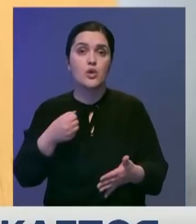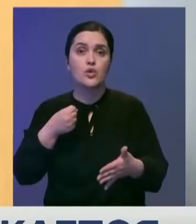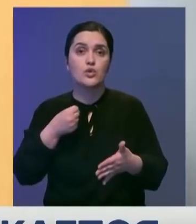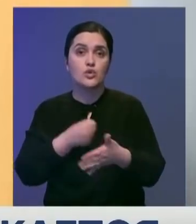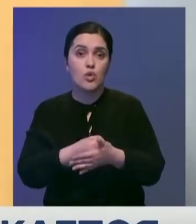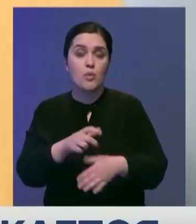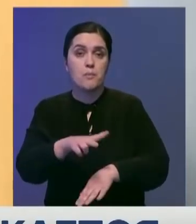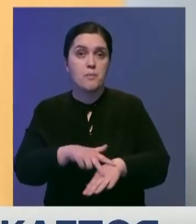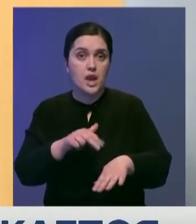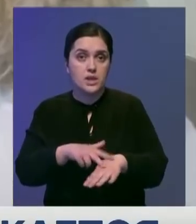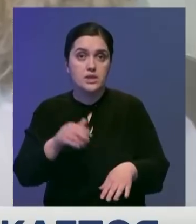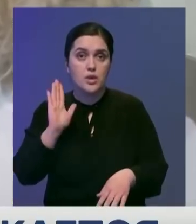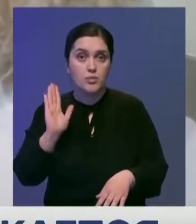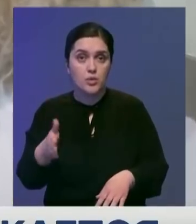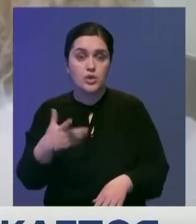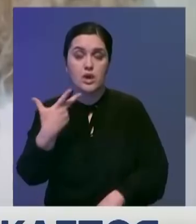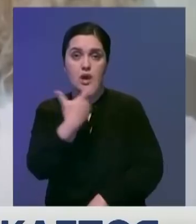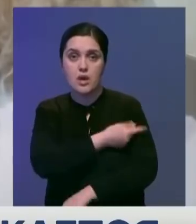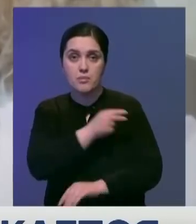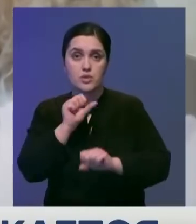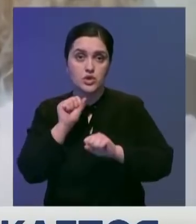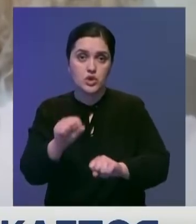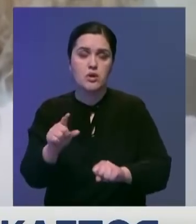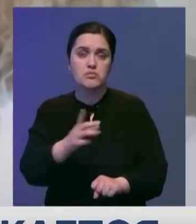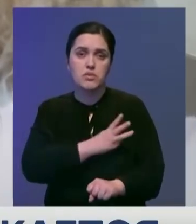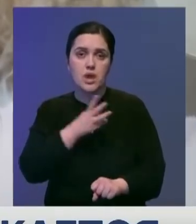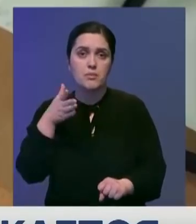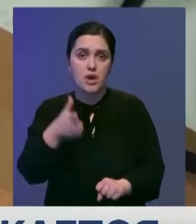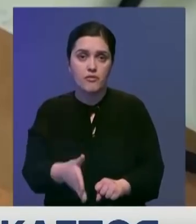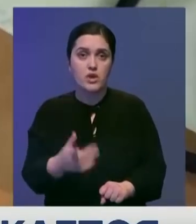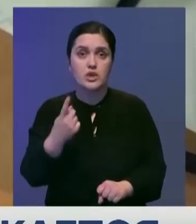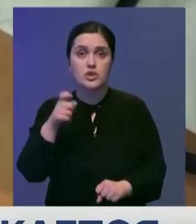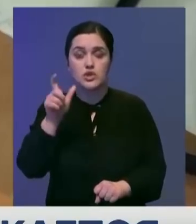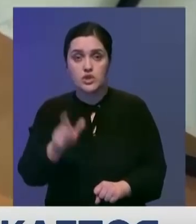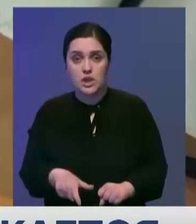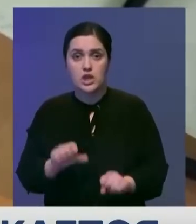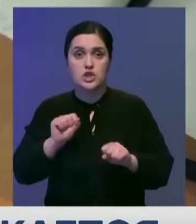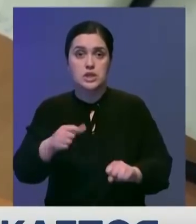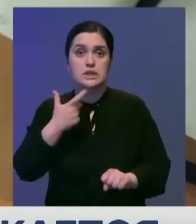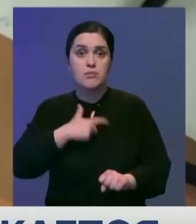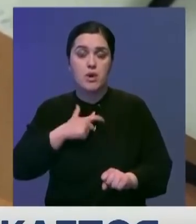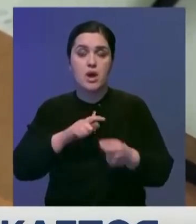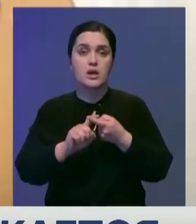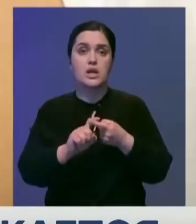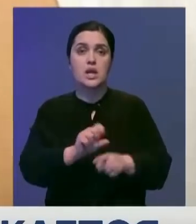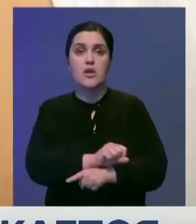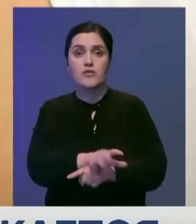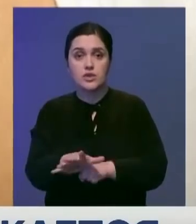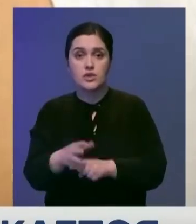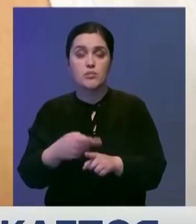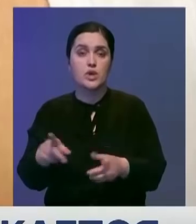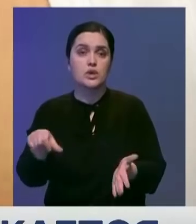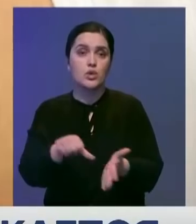регионе дошла очередь до полицейских. Прививки они получают добровольно. Уже больше ста стражей порядка защитили себя от коронавируса.